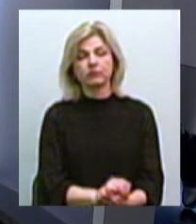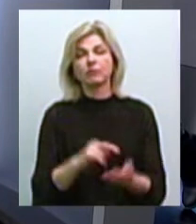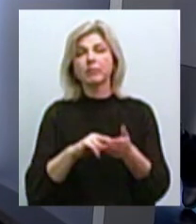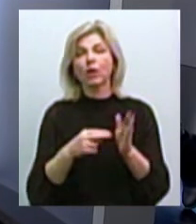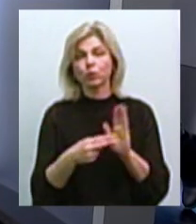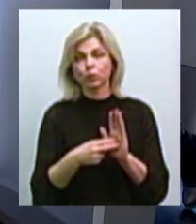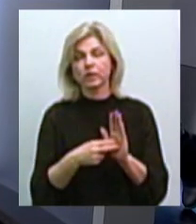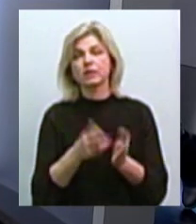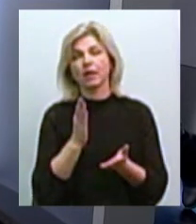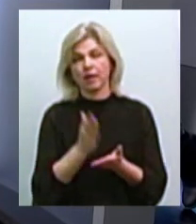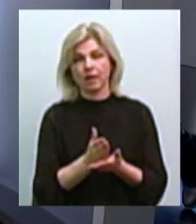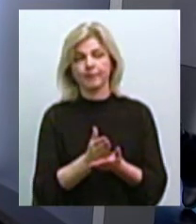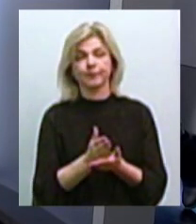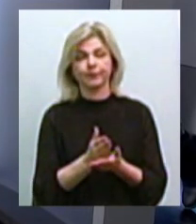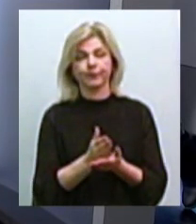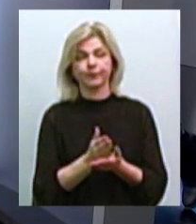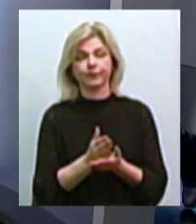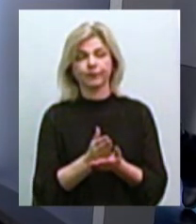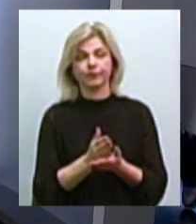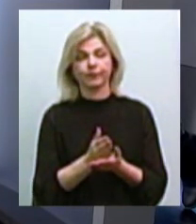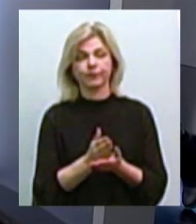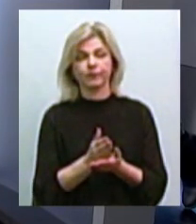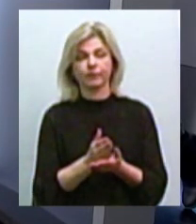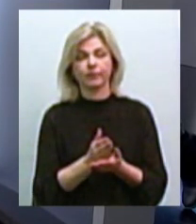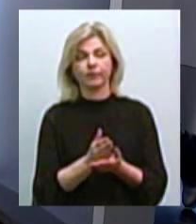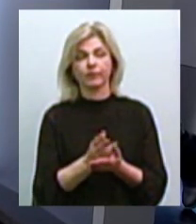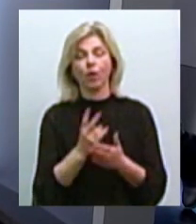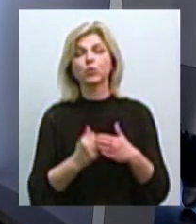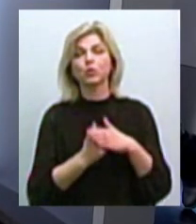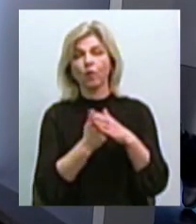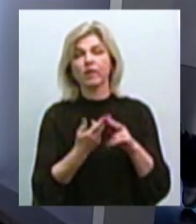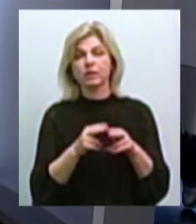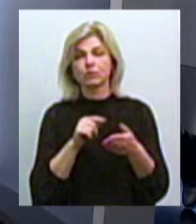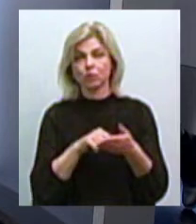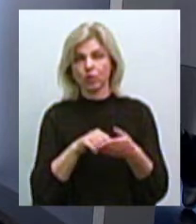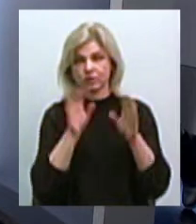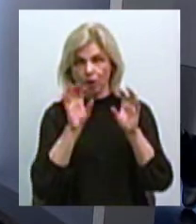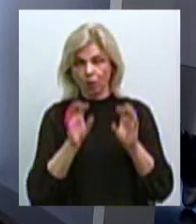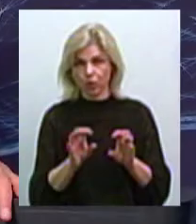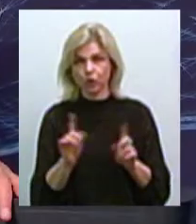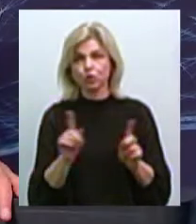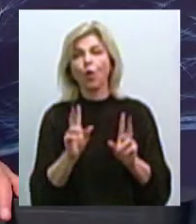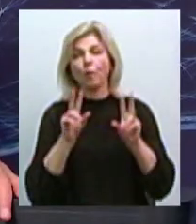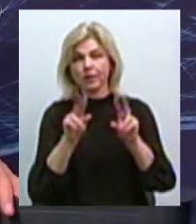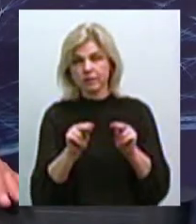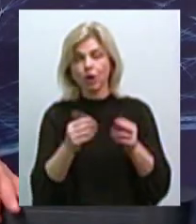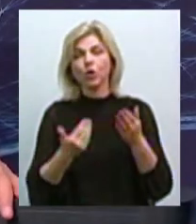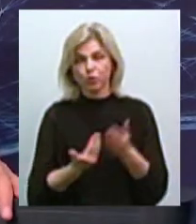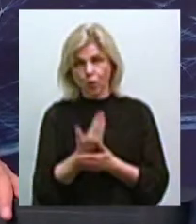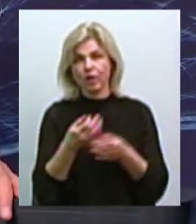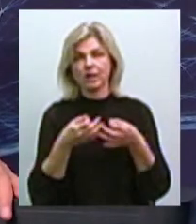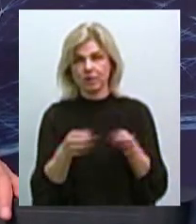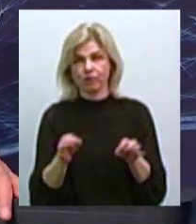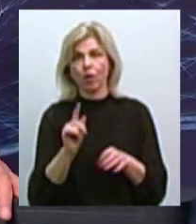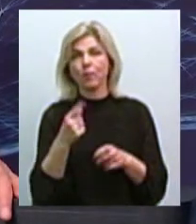є вже зміни до цього закону, що все-таки обіцяють, знову дозволять, тому що таких